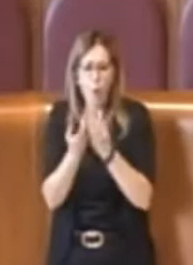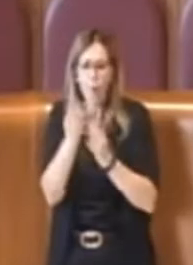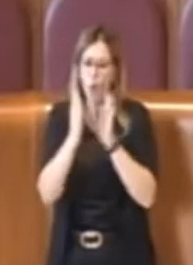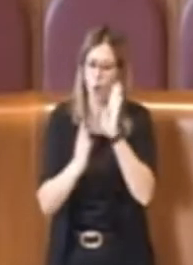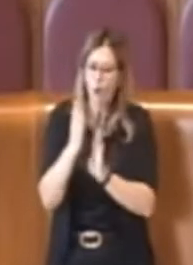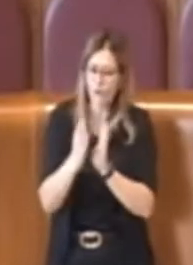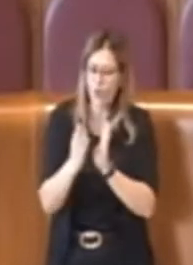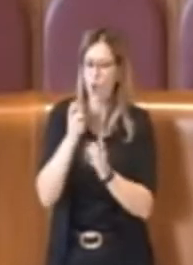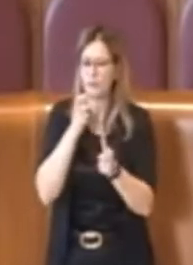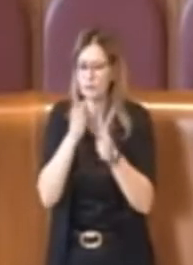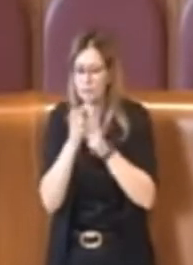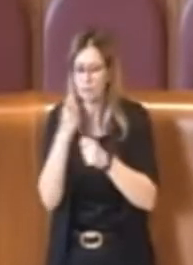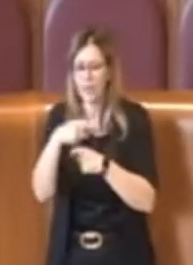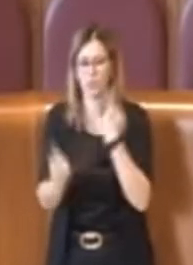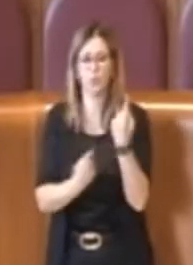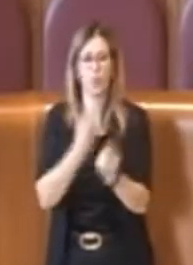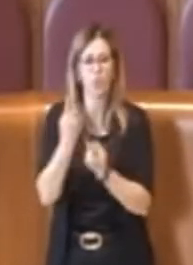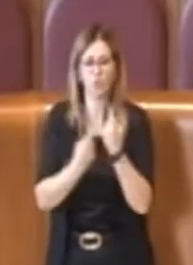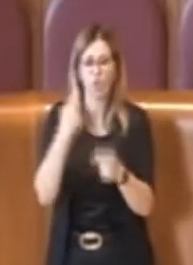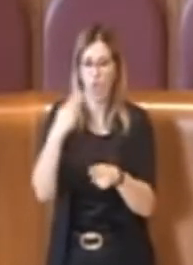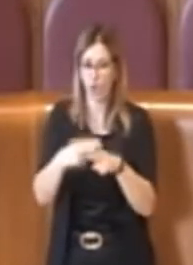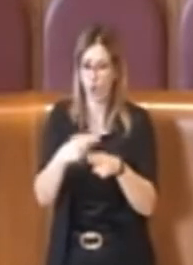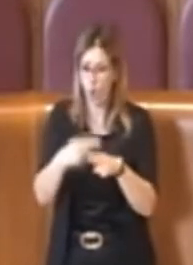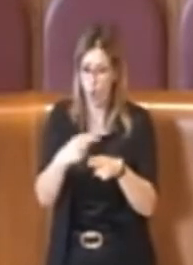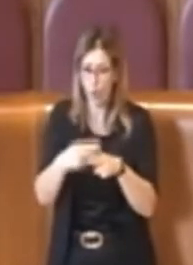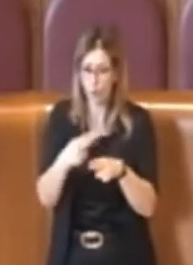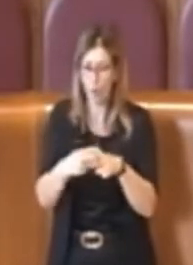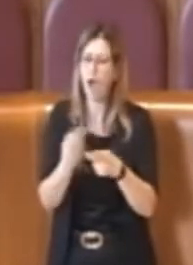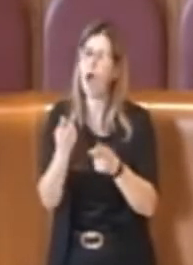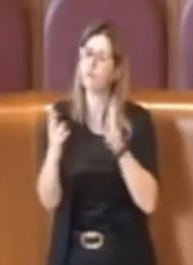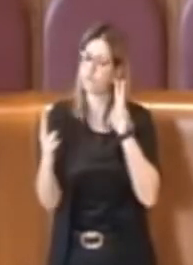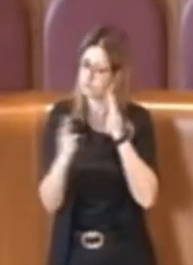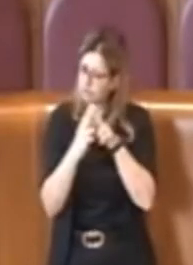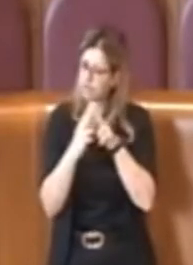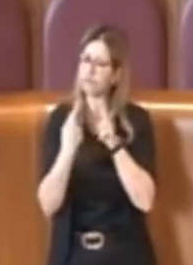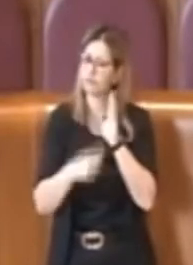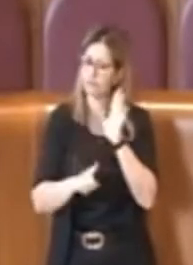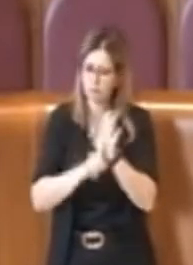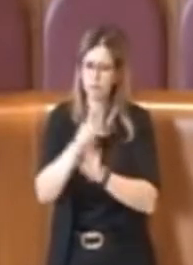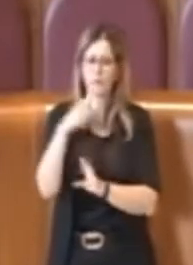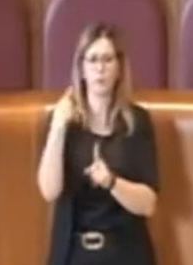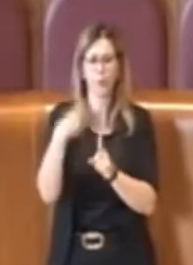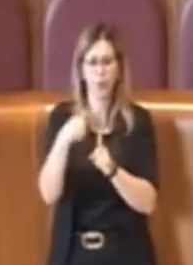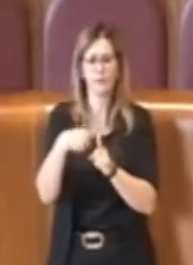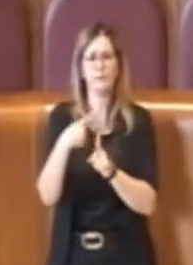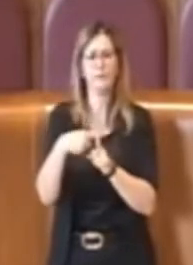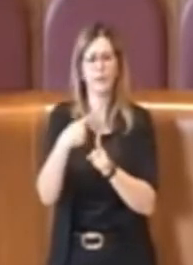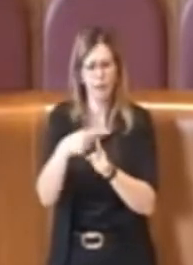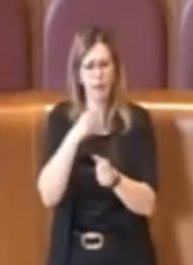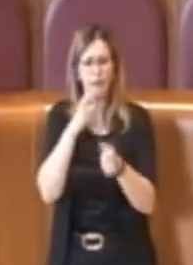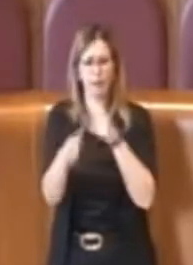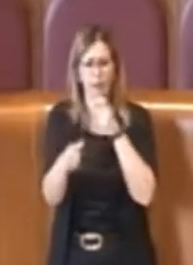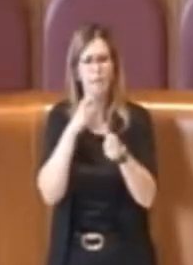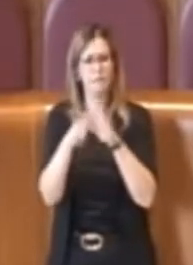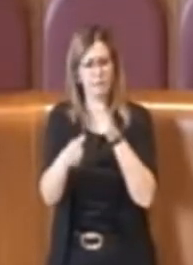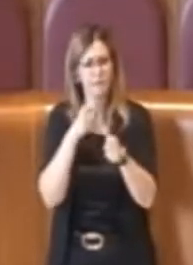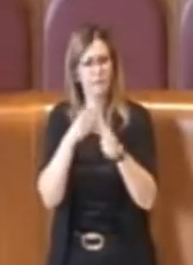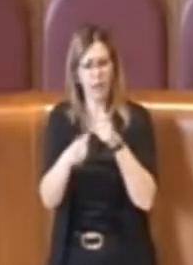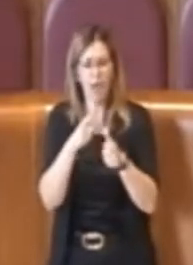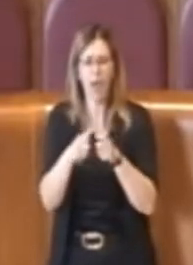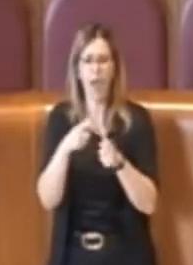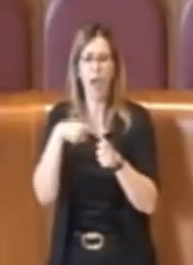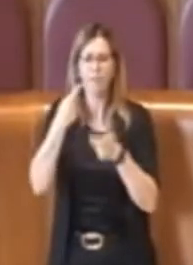di Roma. Un incontro profiguo, veramente importante, dove sono uscito con grandi speranze e